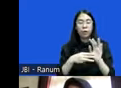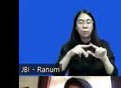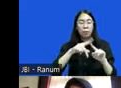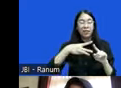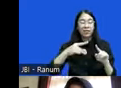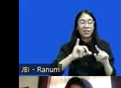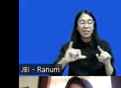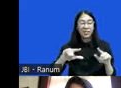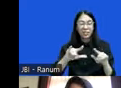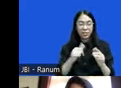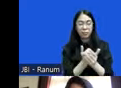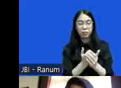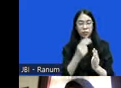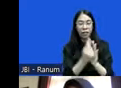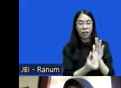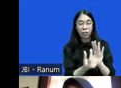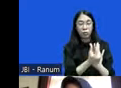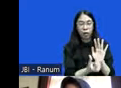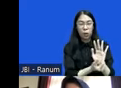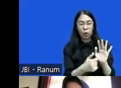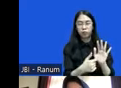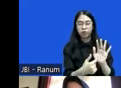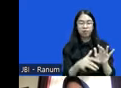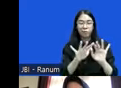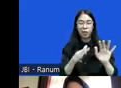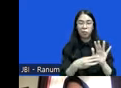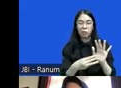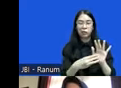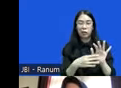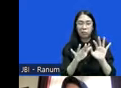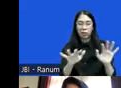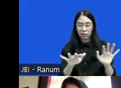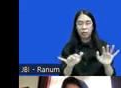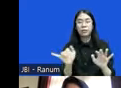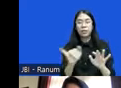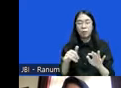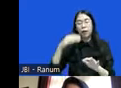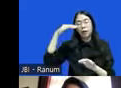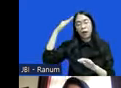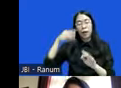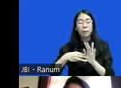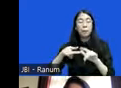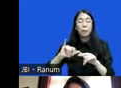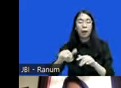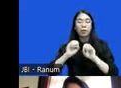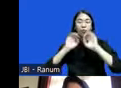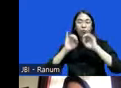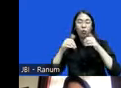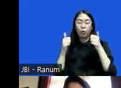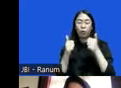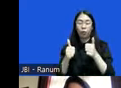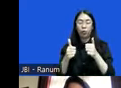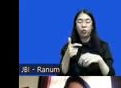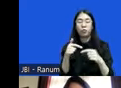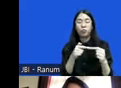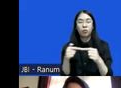rancangan undang-undang ini banyak menimbulkan masalah begitu juga dengan Mbak Mai tadi yang sudah menjelaskan dengan sangat baik sekali kaitannya